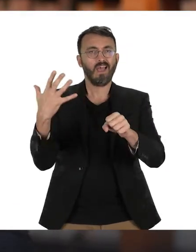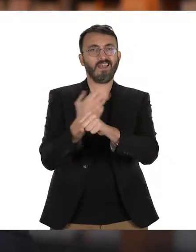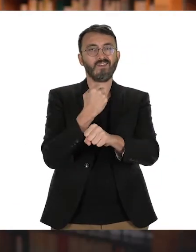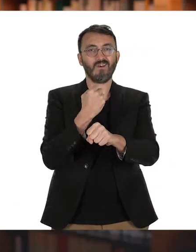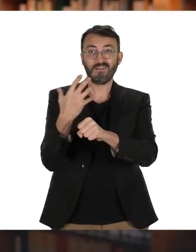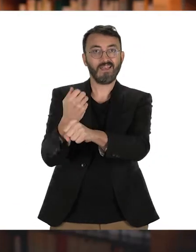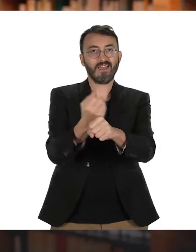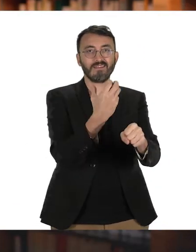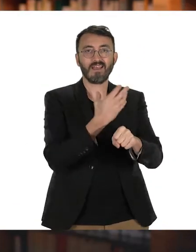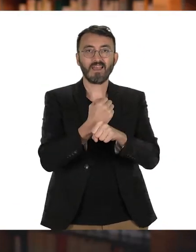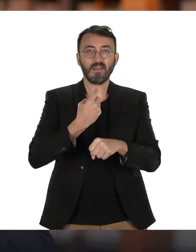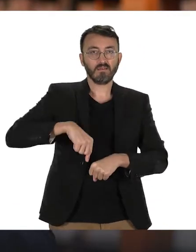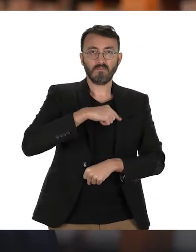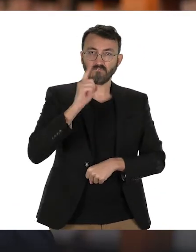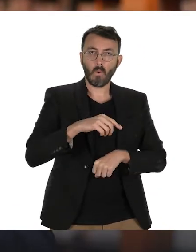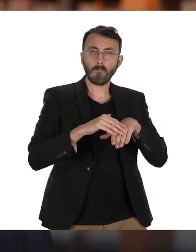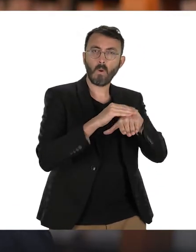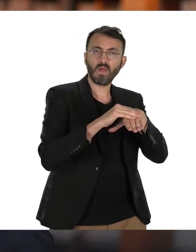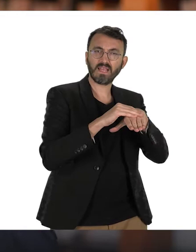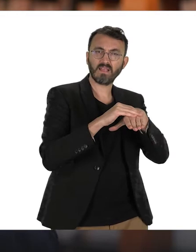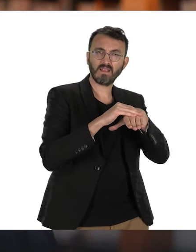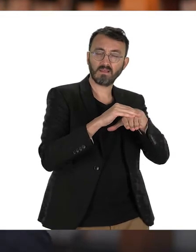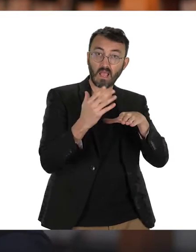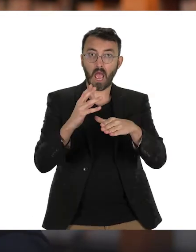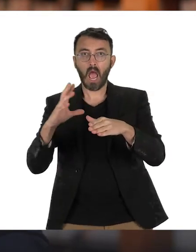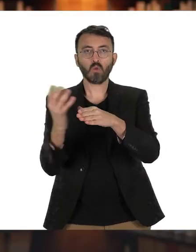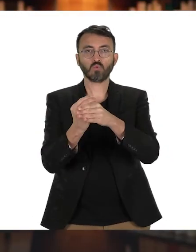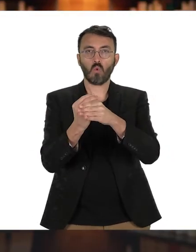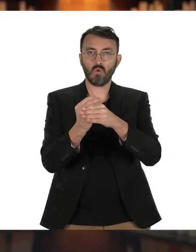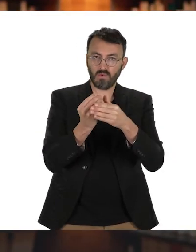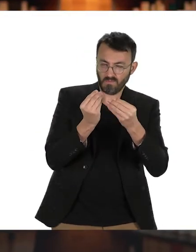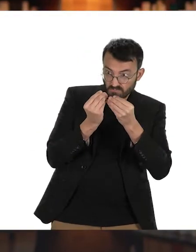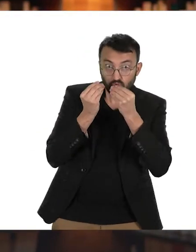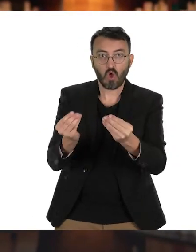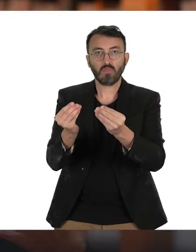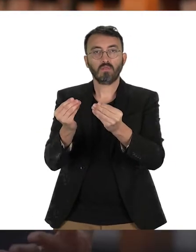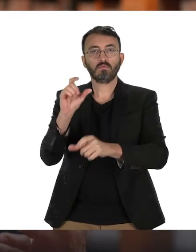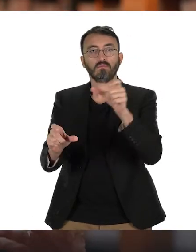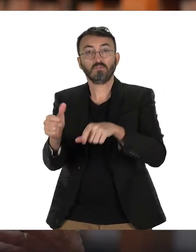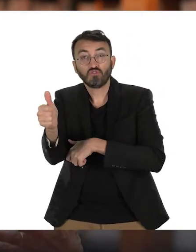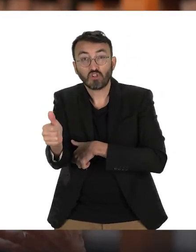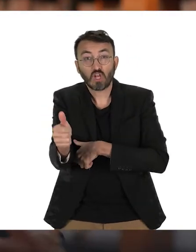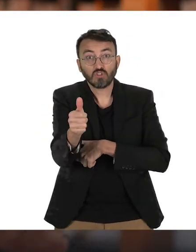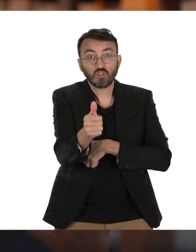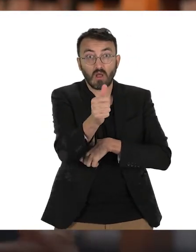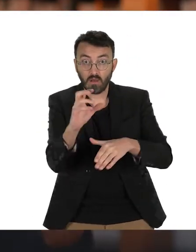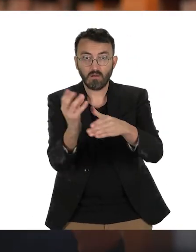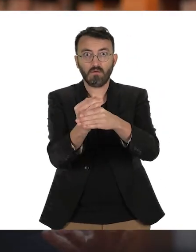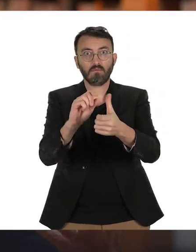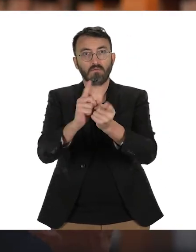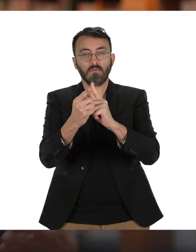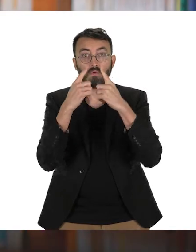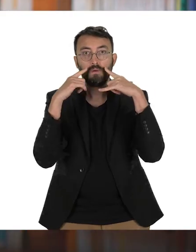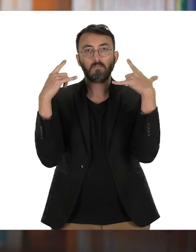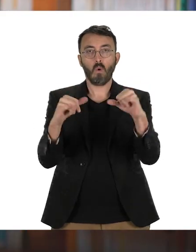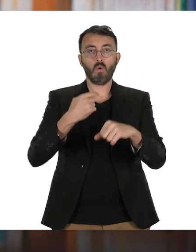gagnante. Nous devons plus que jamais mener nos politiques d'inclusion et faire en sorte que, pour chaque Français, cette inclusion soit